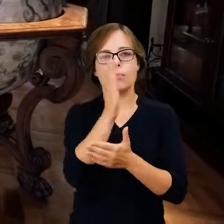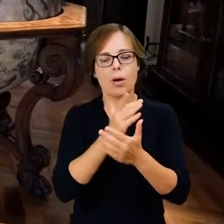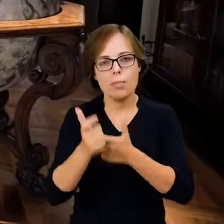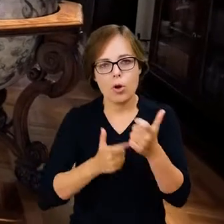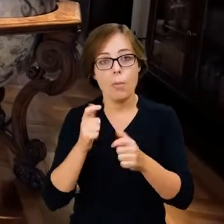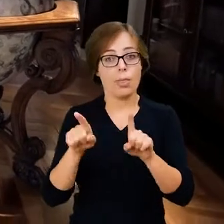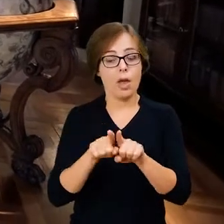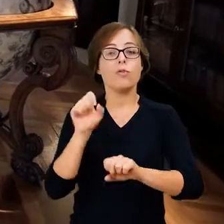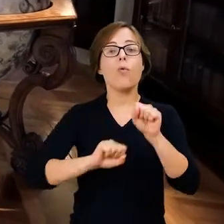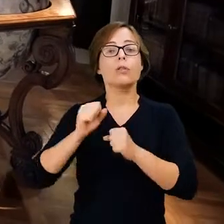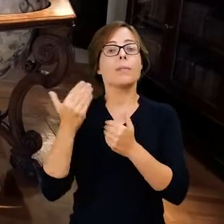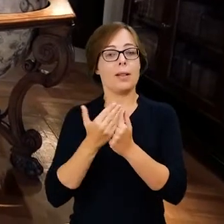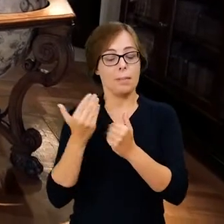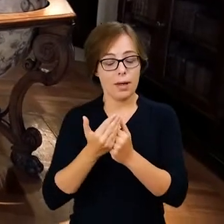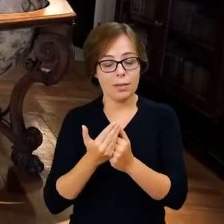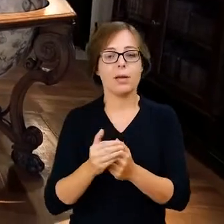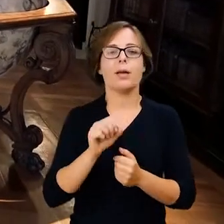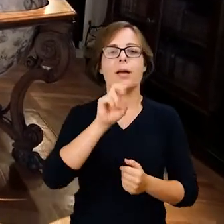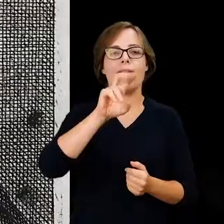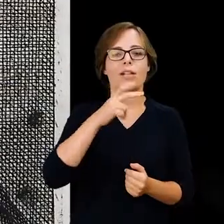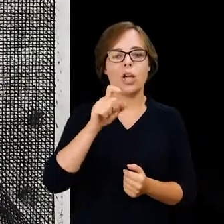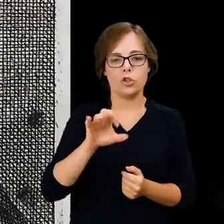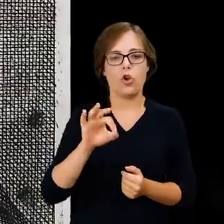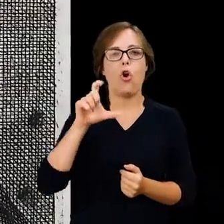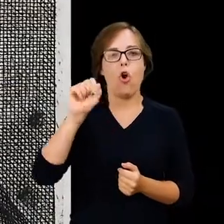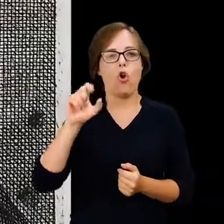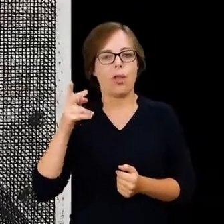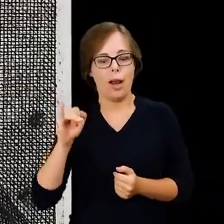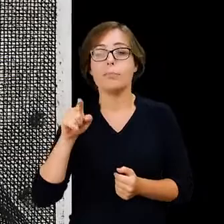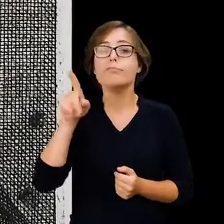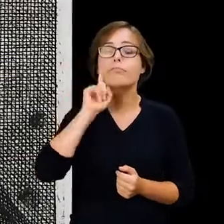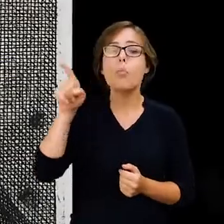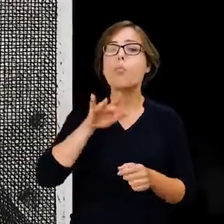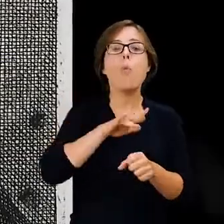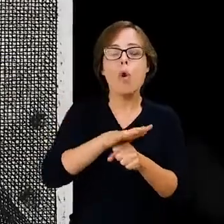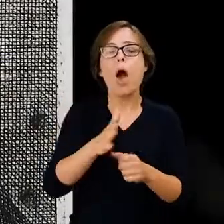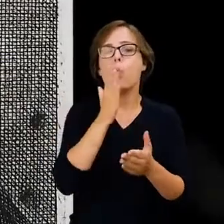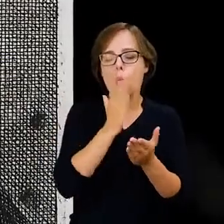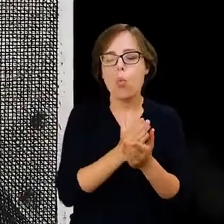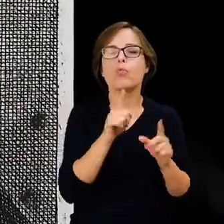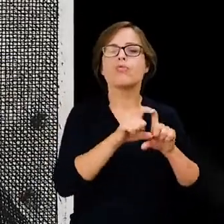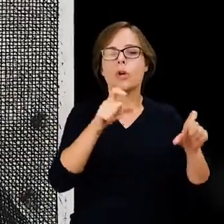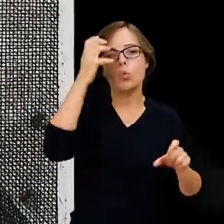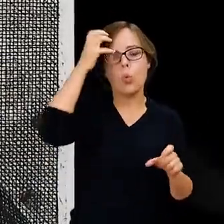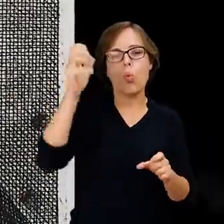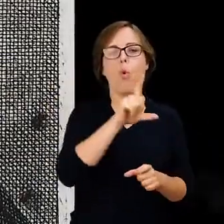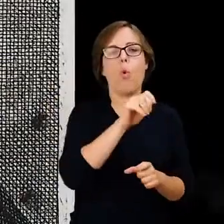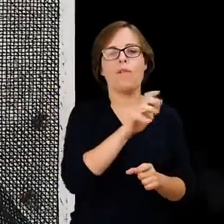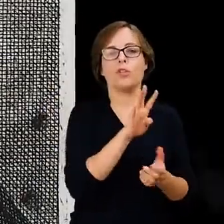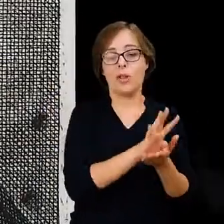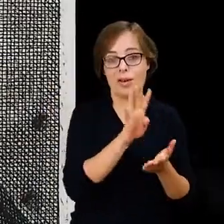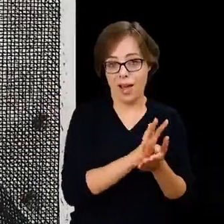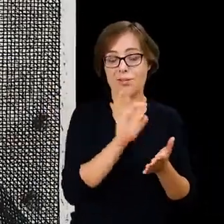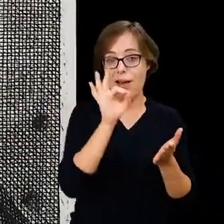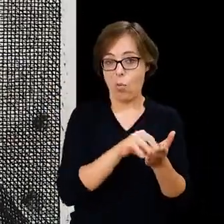matematyka włoskiego, Vincenzo Coroneliego. Swoją popularność zyskał on już za czasów Ludwika XIV, kiedy właśnie